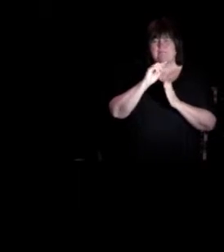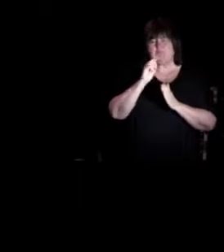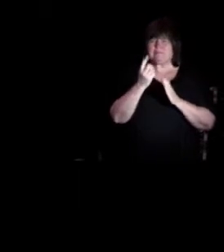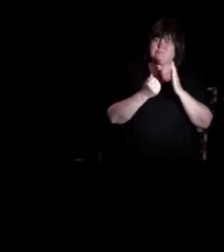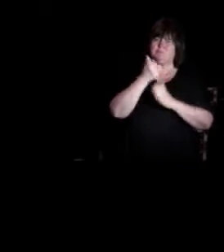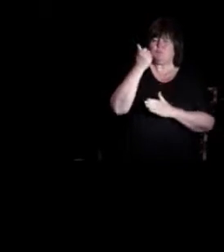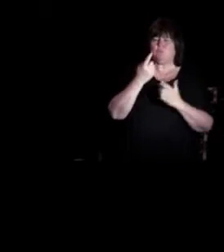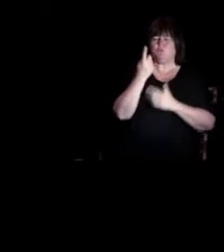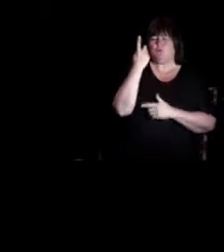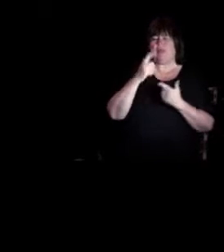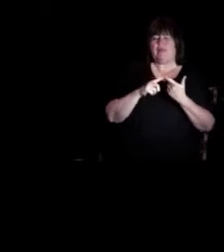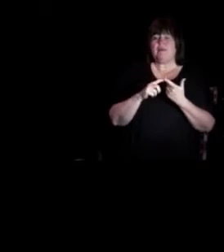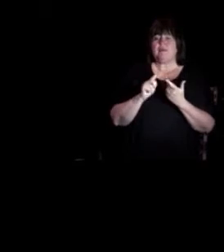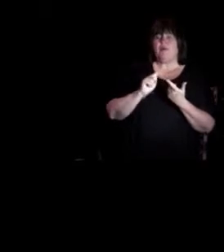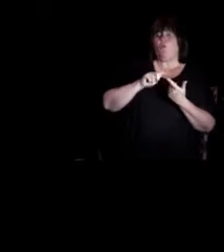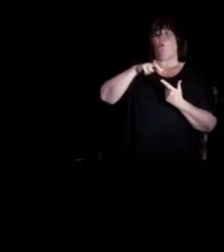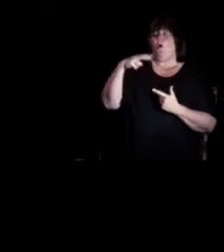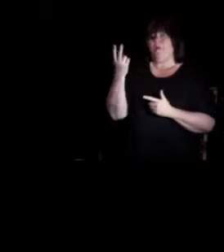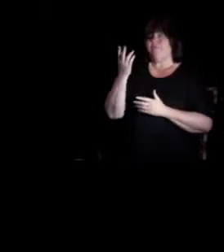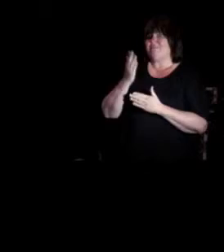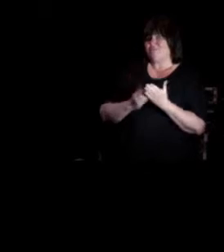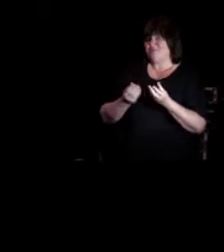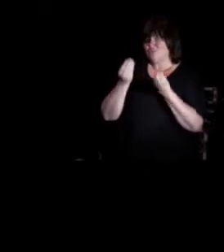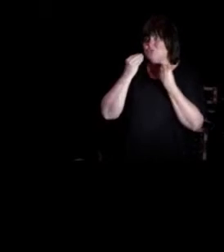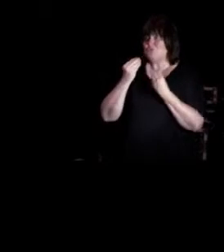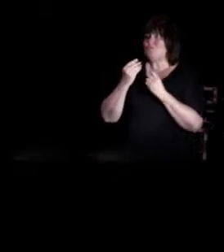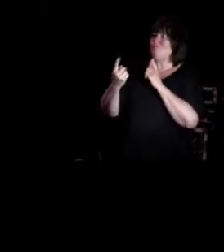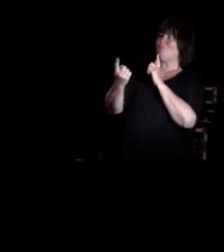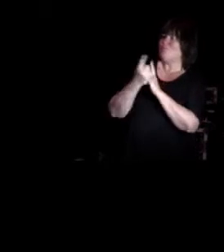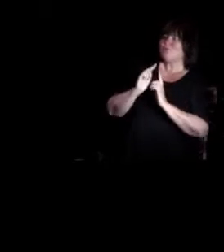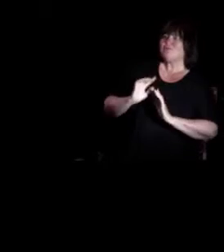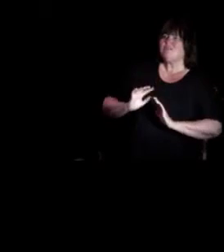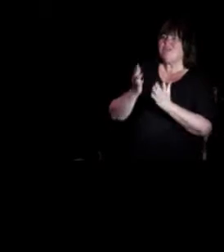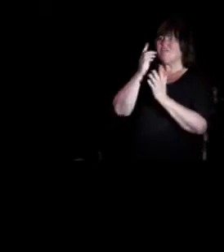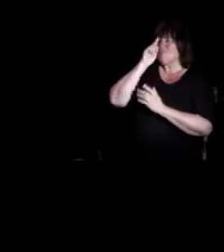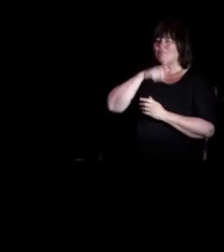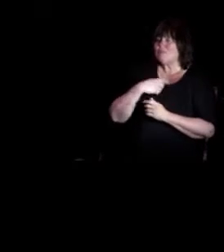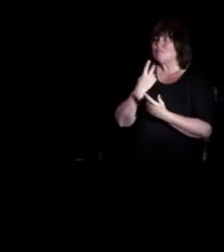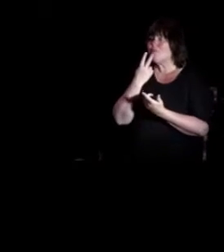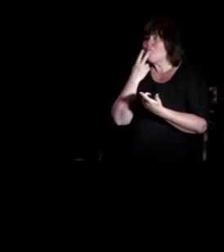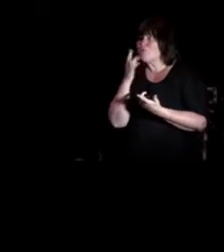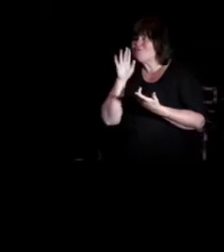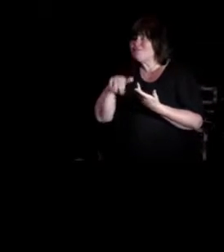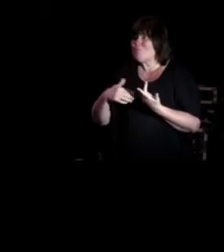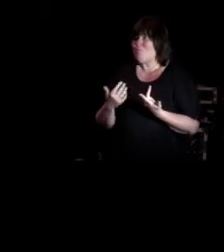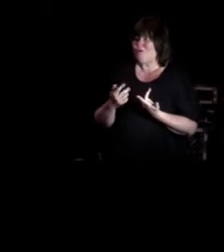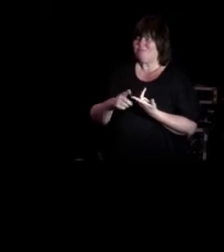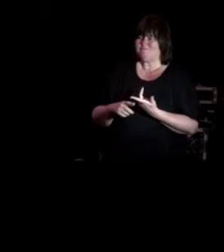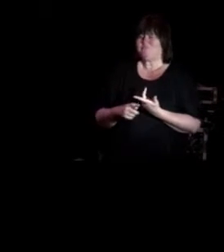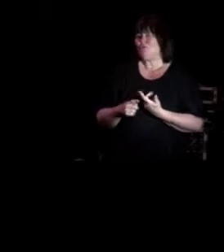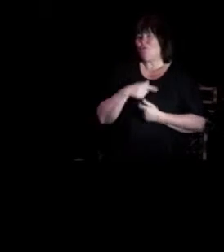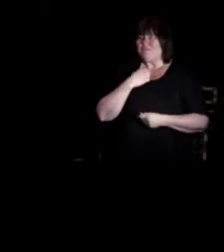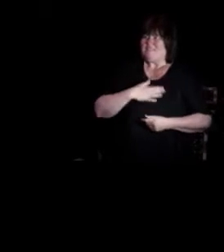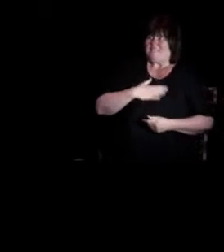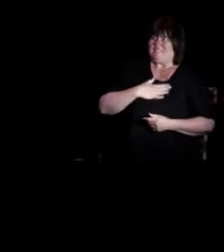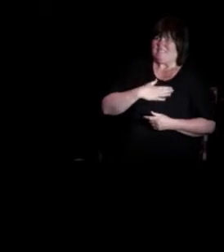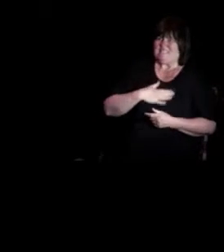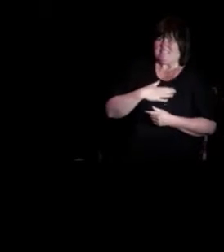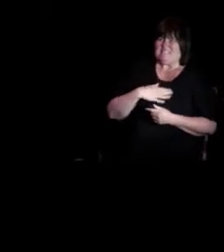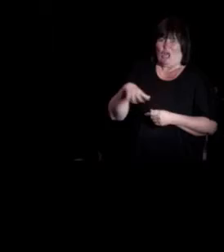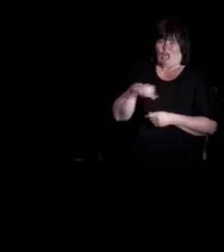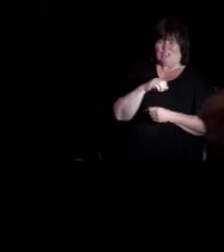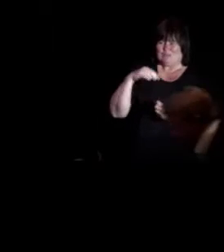andre del av studiet så får man møte levende mennesker som man kan prøve seg på. Og det var jo det vi alle gledet oss til som